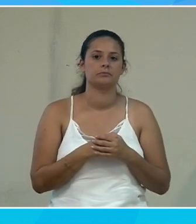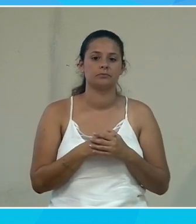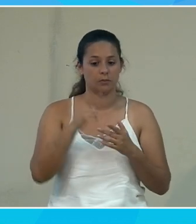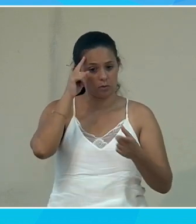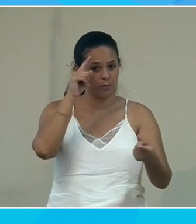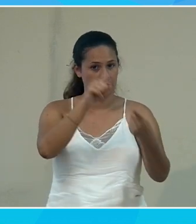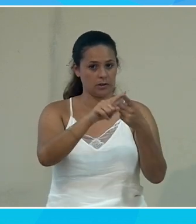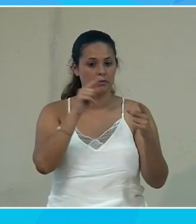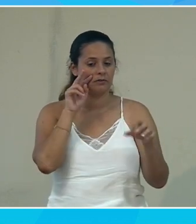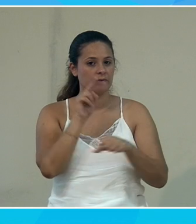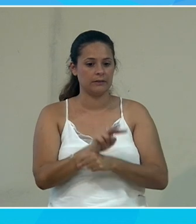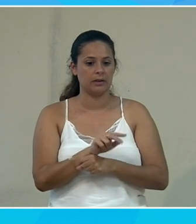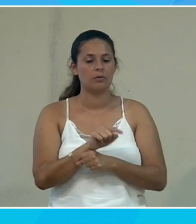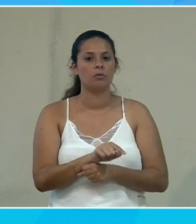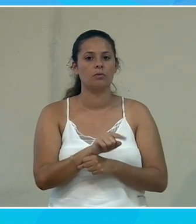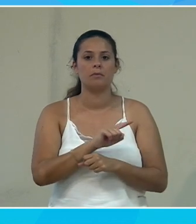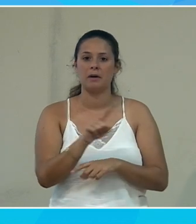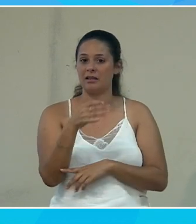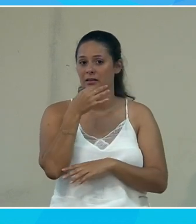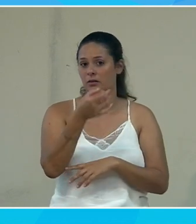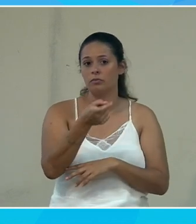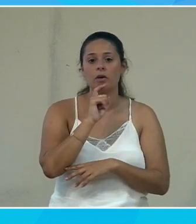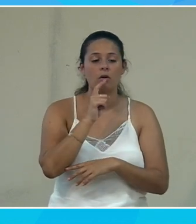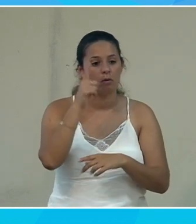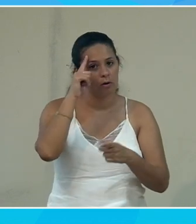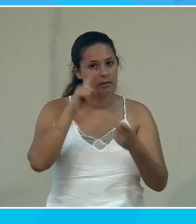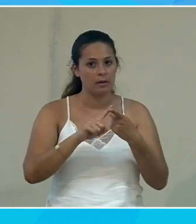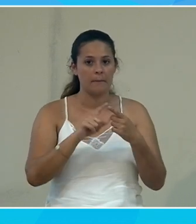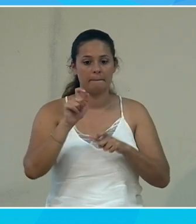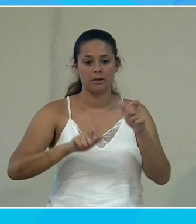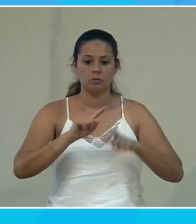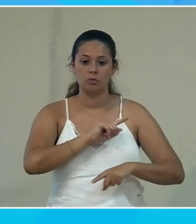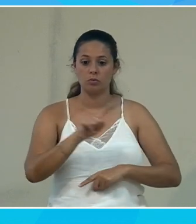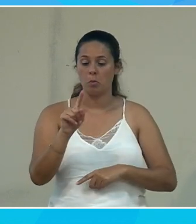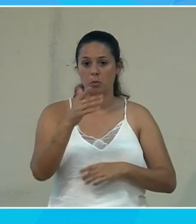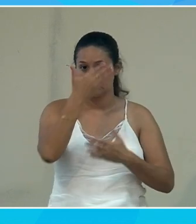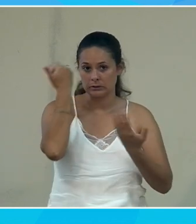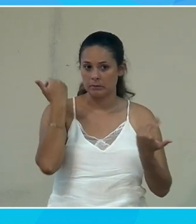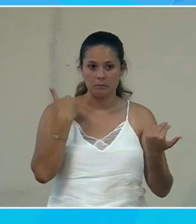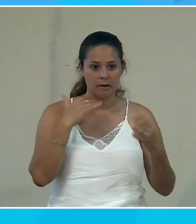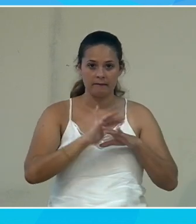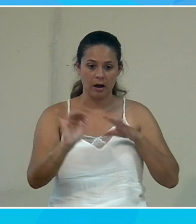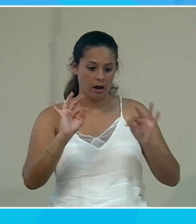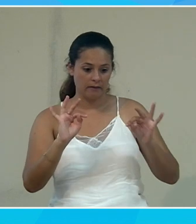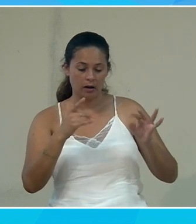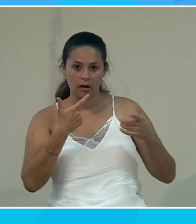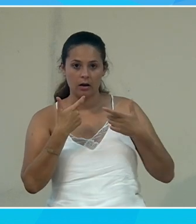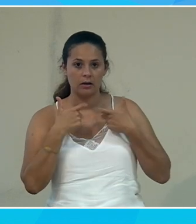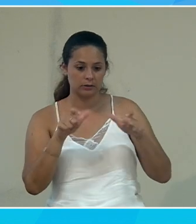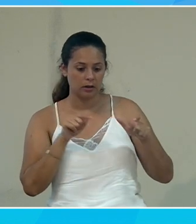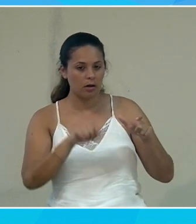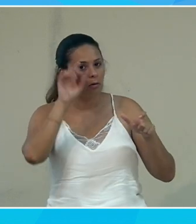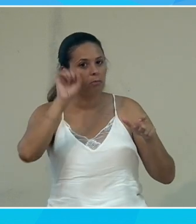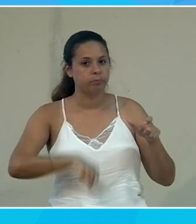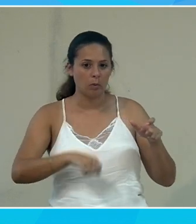l'objectif du vérificateur d'ailleurs j'en ai pas parlé tout à l'heure c'est de permettre à des non-initiés des gens qui ne sont pas experts en accessibilité de